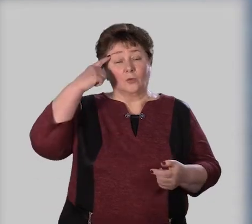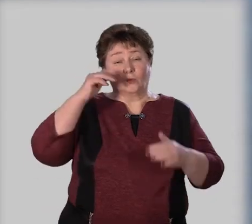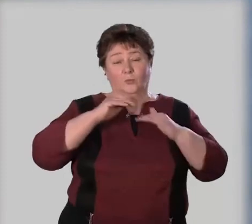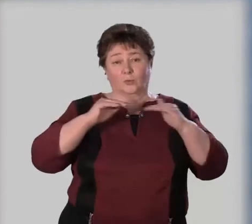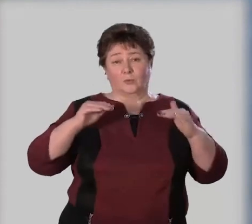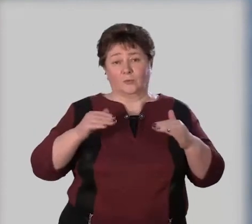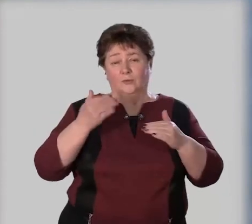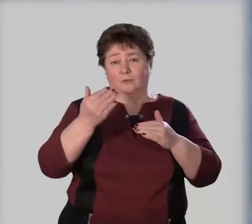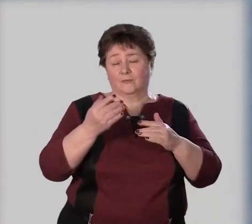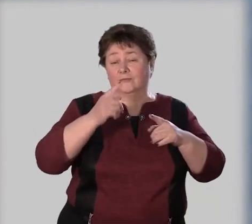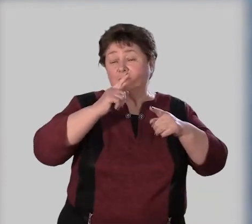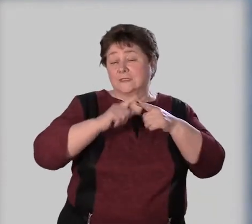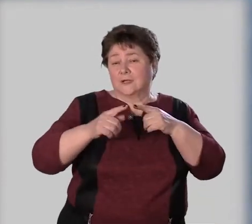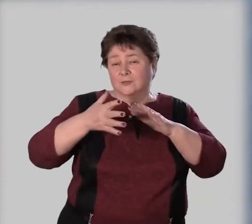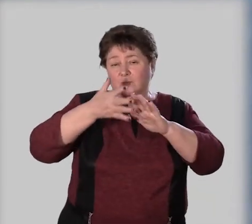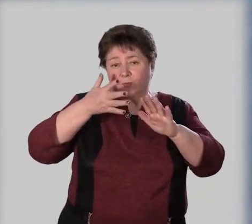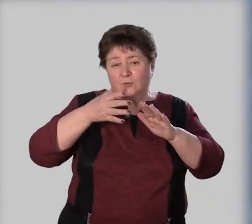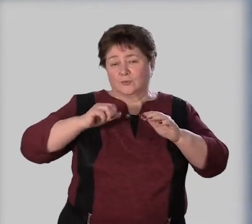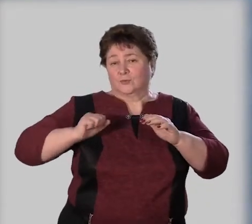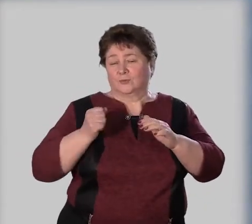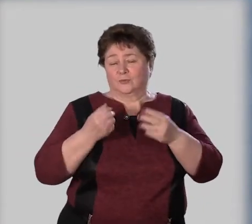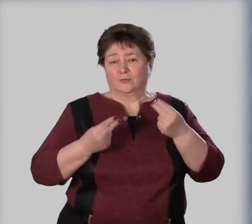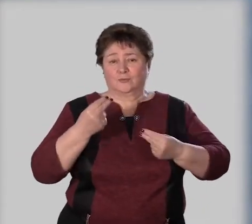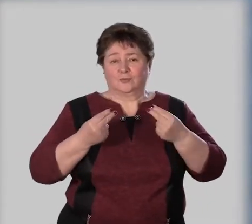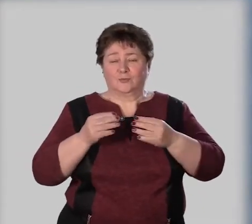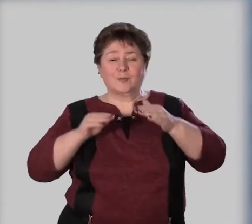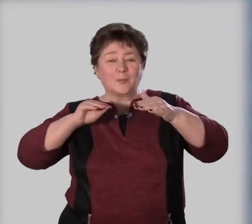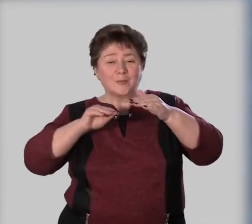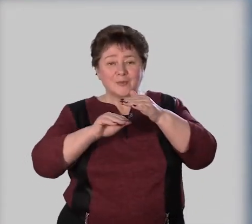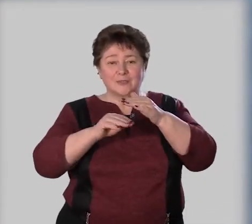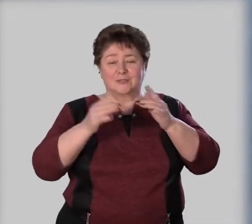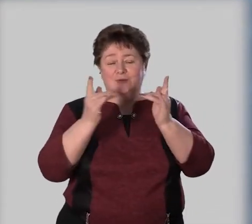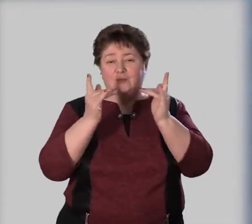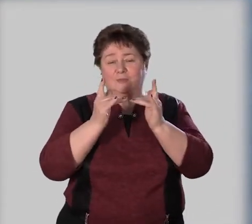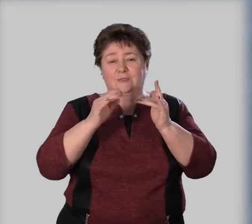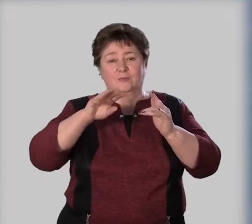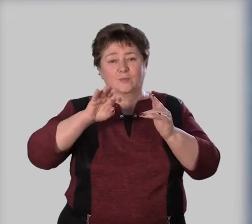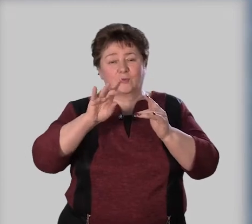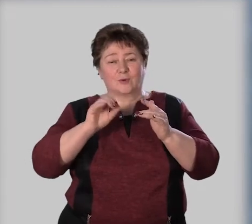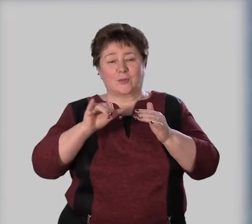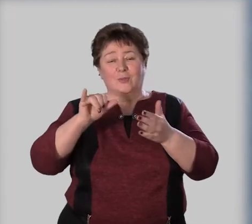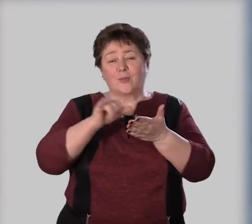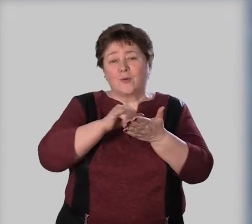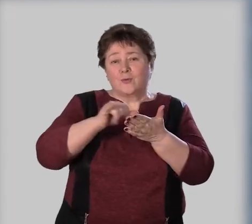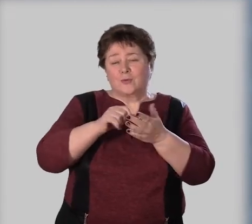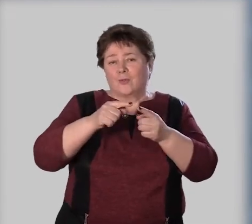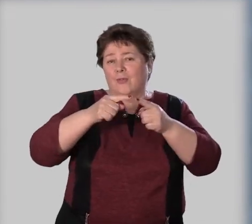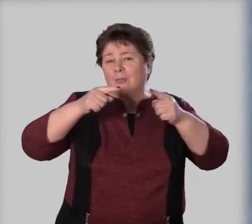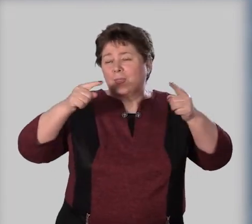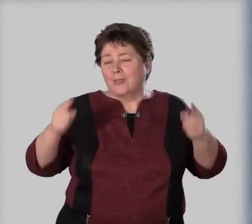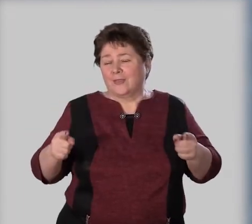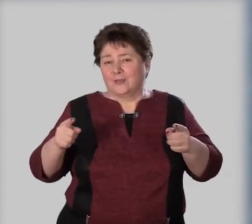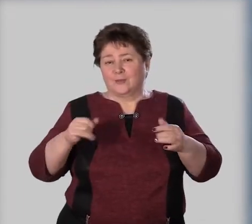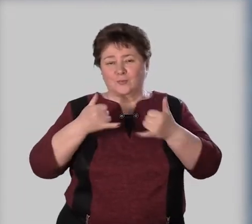Думаю, ребята, вы сразу догадались, что друзья в шутку подложили в постель Мурата утюг с